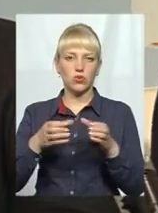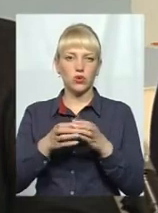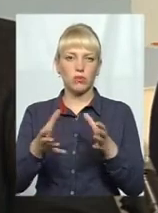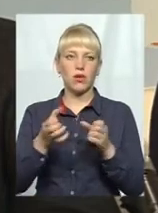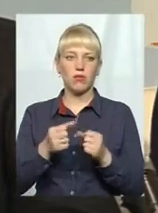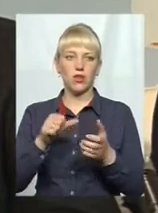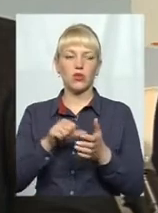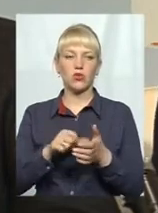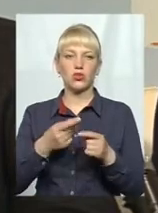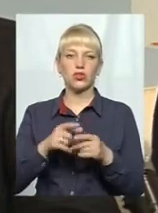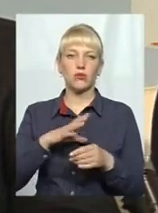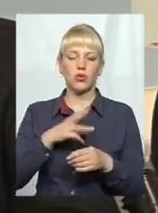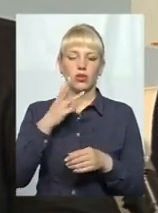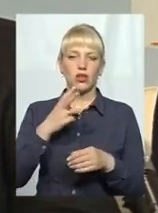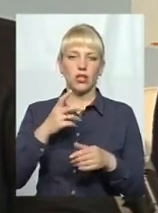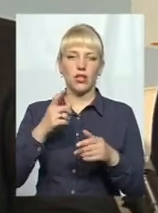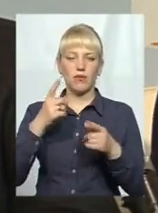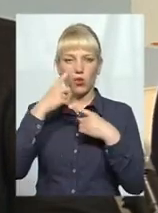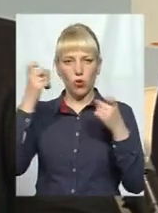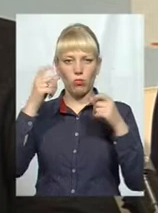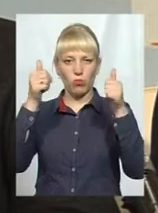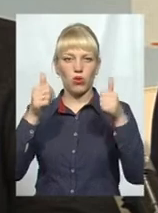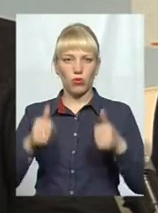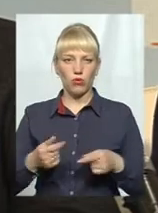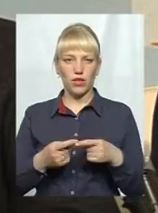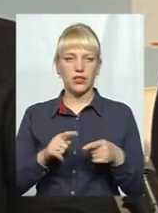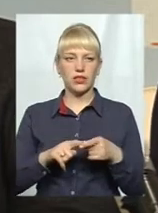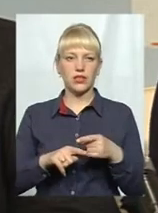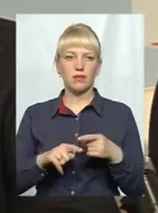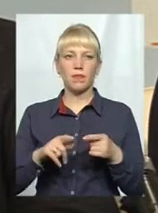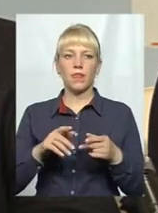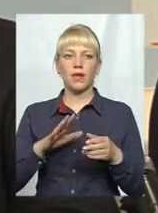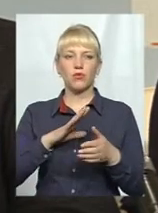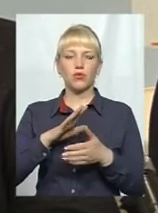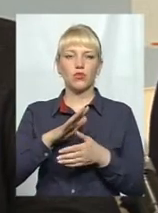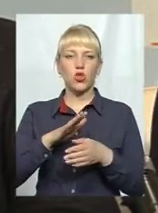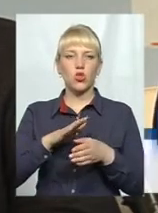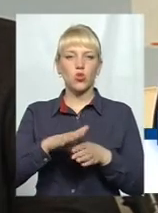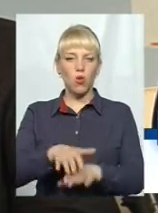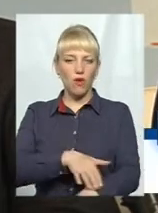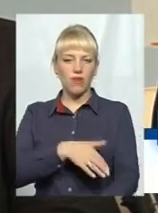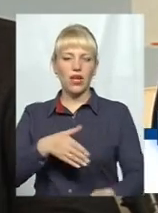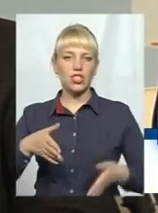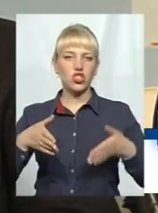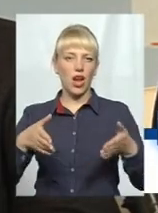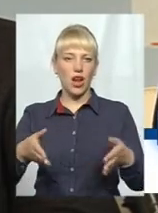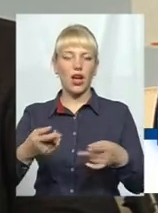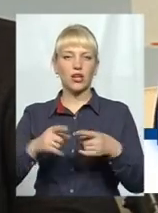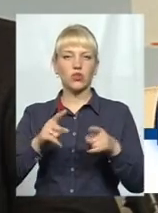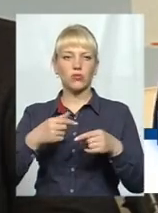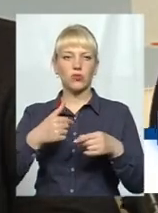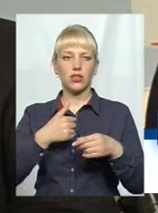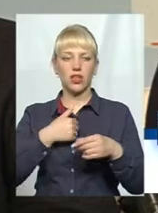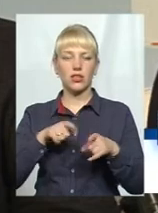положення. У нього тільки було три опублікування. Тобто воно досить довгий шлях пройшло. Тому я, до речі,